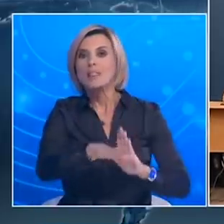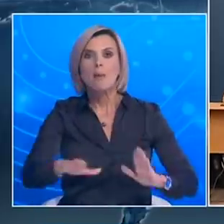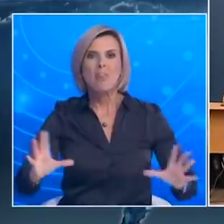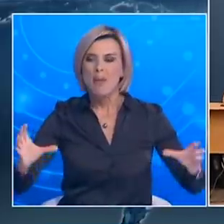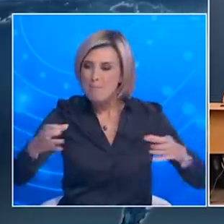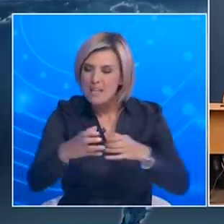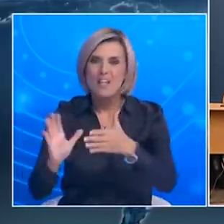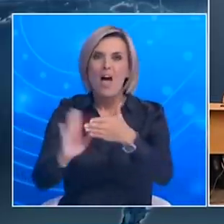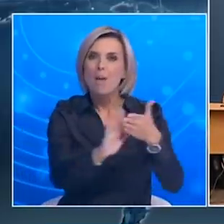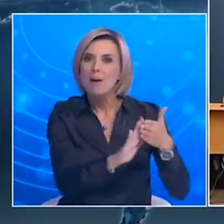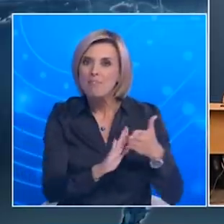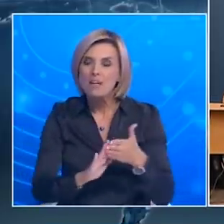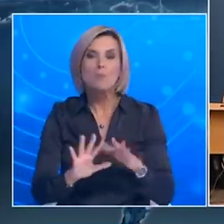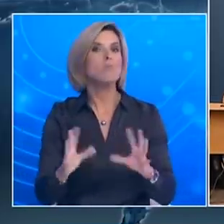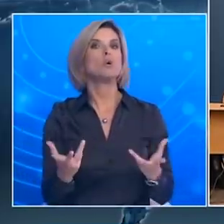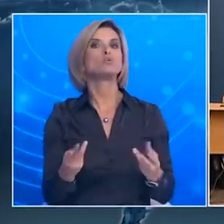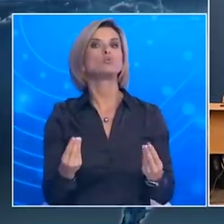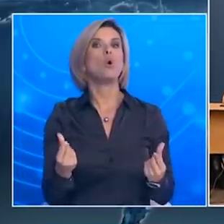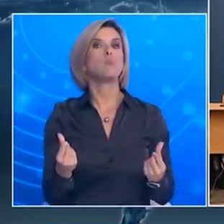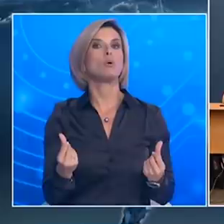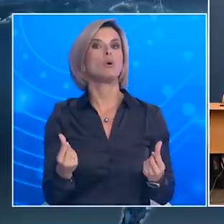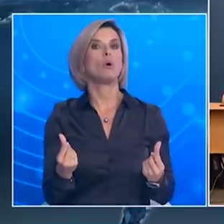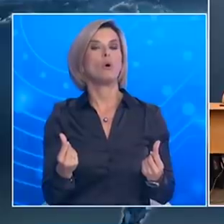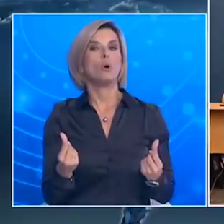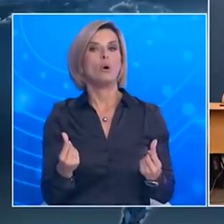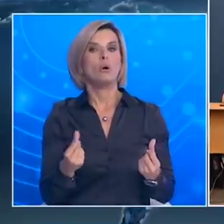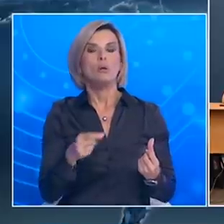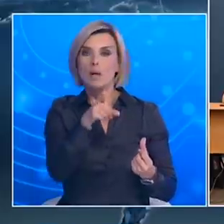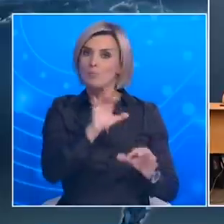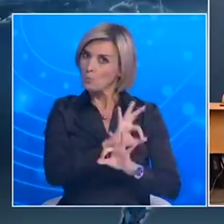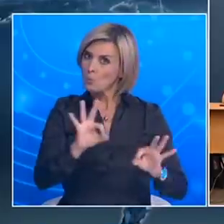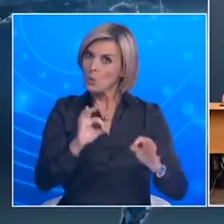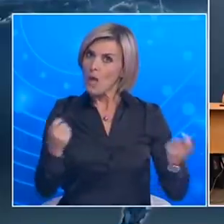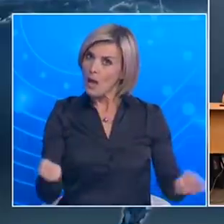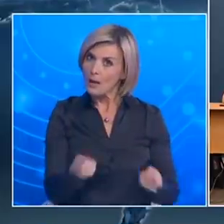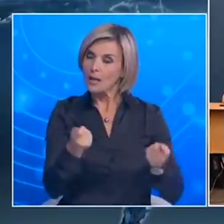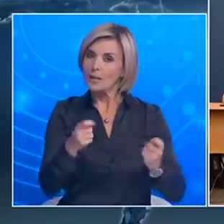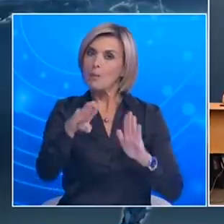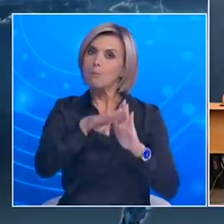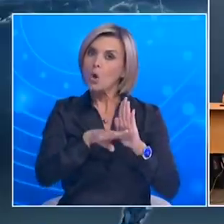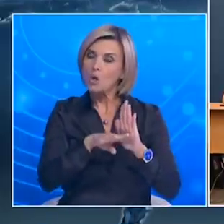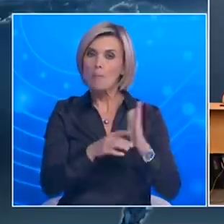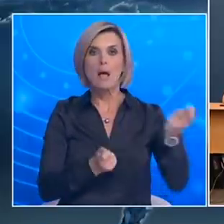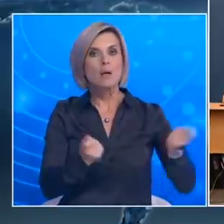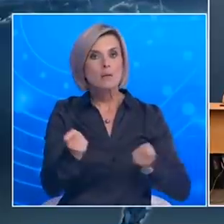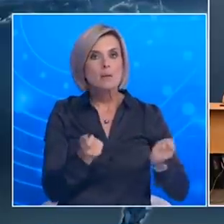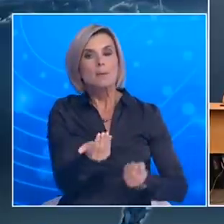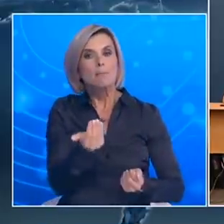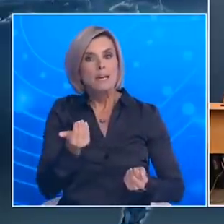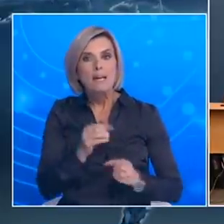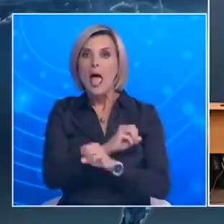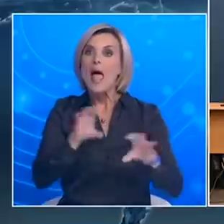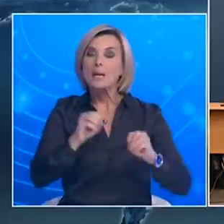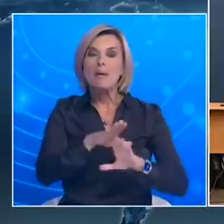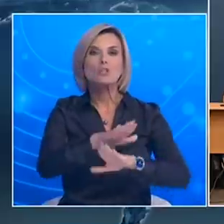πολλές ασθένειες κυκλοφορούν Αν θα υπάρξει δηλαδή από τους ειδικούς κάποια τέτοια Κάποια ενημέρωση προς τους παιδιάτρους